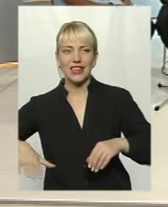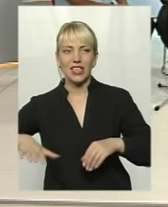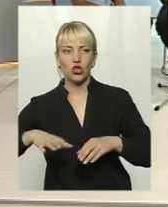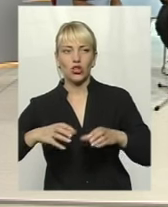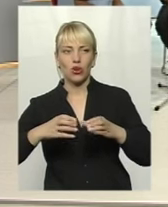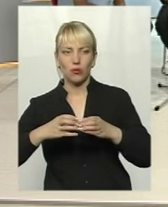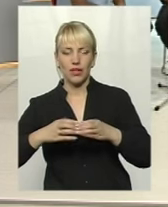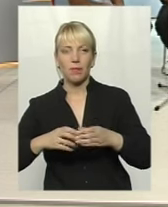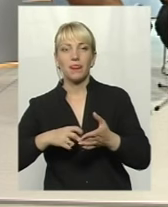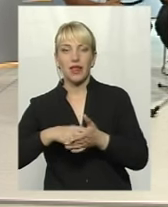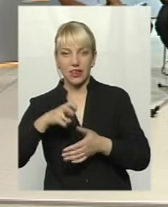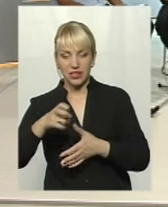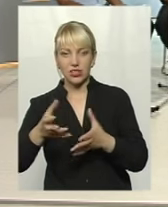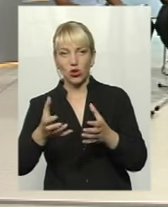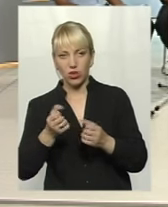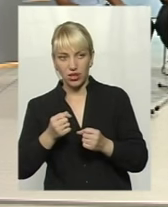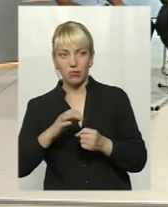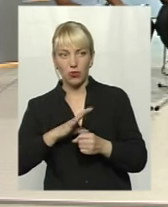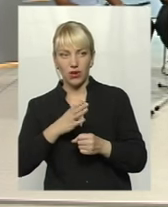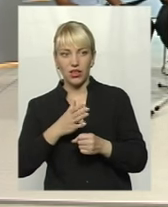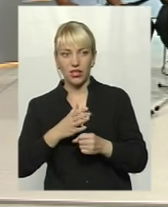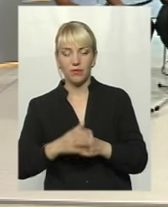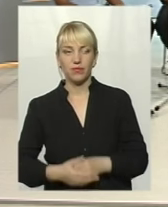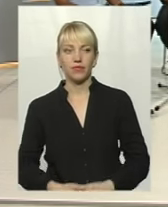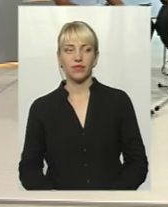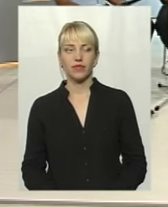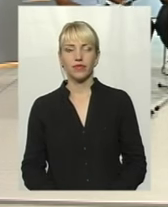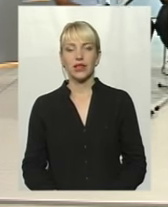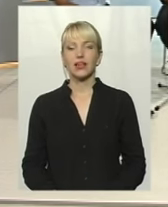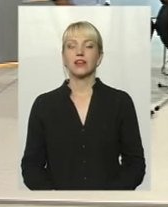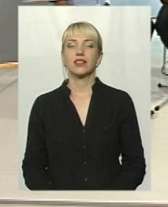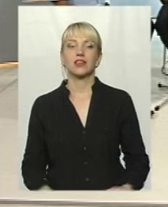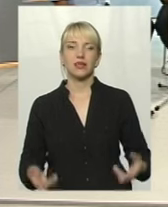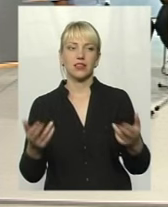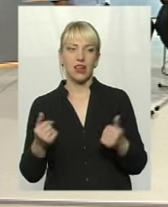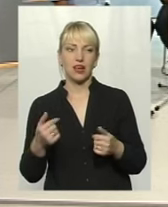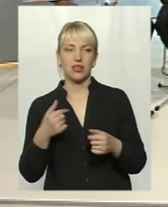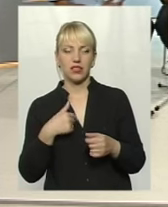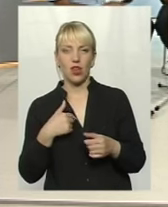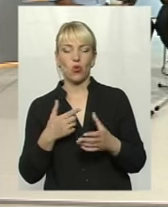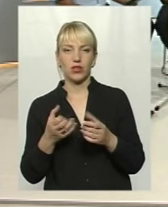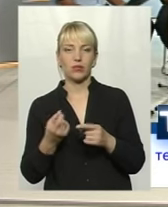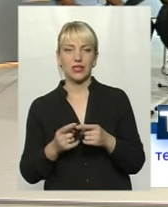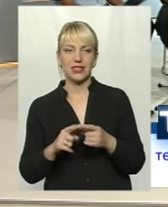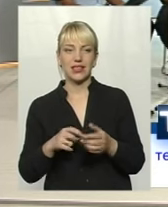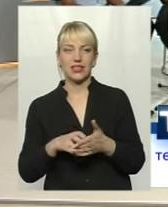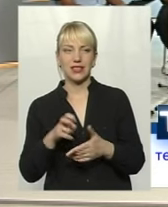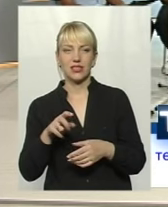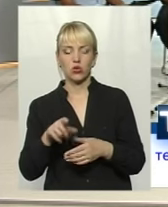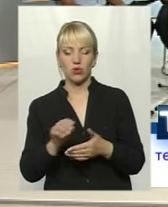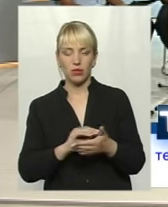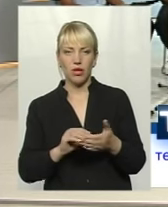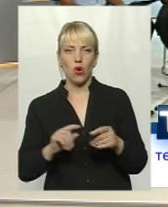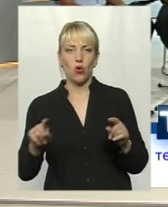Листи отримували, не отримували. розкажу. Так, я отримував цей лист. Ось він в мене є. Цей лист написано. Дивіться, отут написано